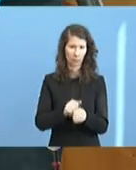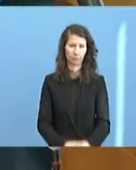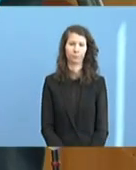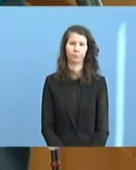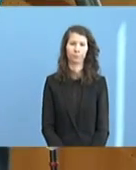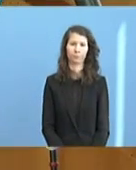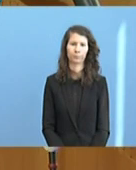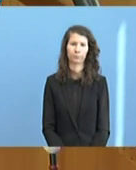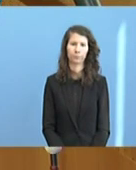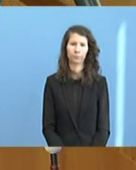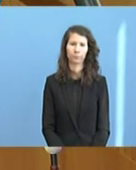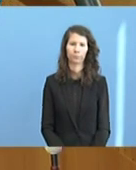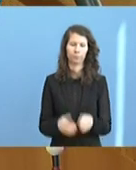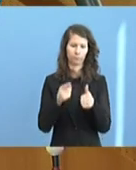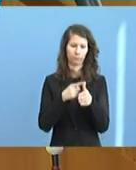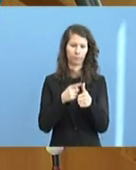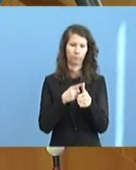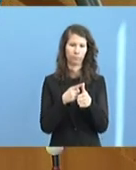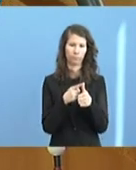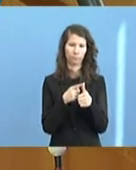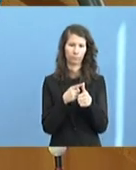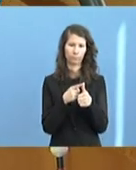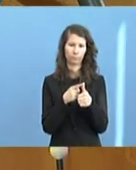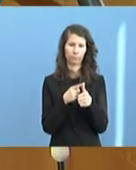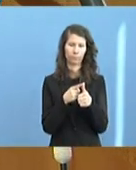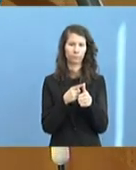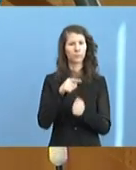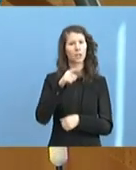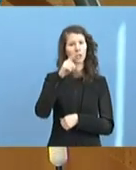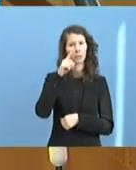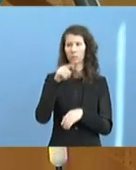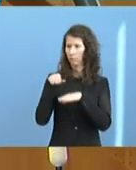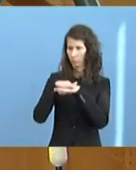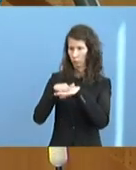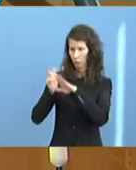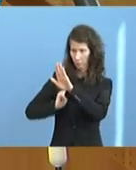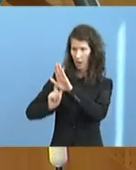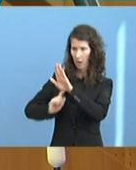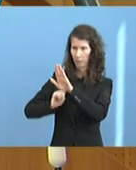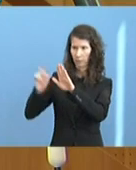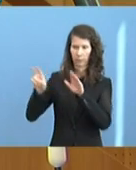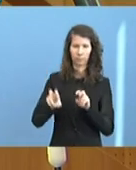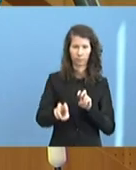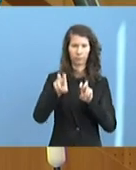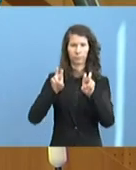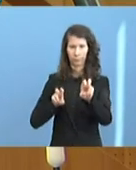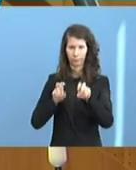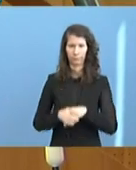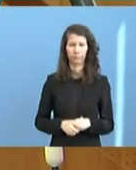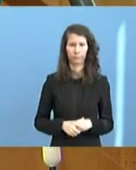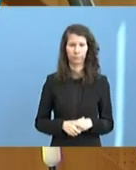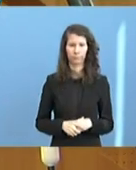Zum einen geht es um betroffene Deutsche, die noch ausgeflogen Warten Sie eine Sekunde, bis wir den Platz gewechselt haben. Dankeschön.